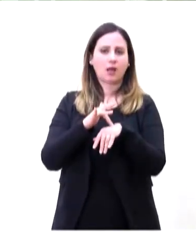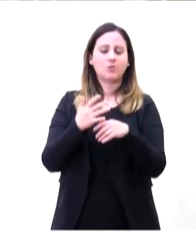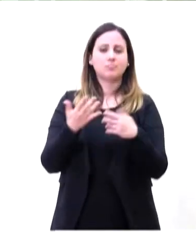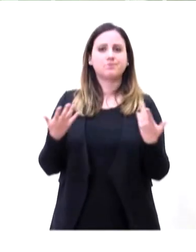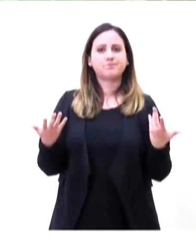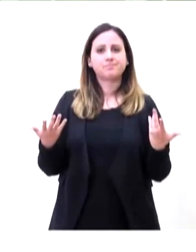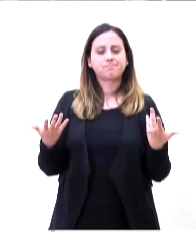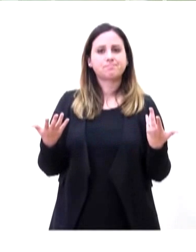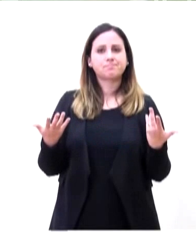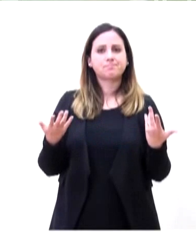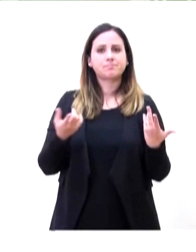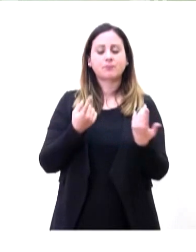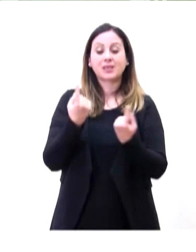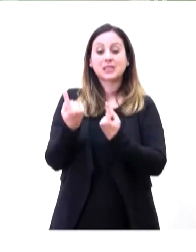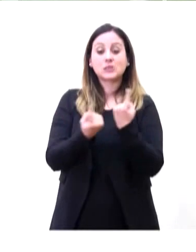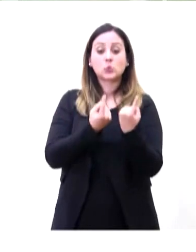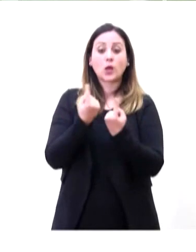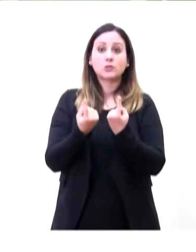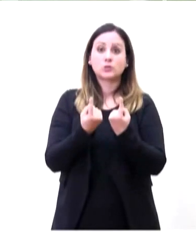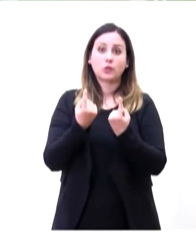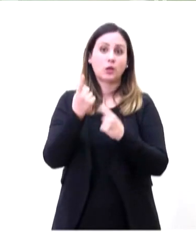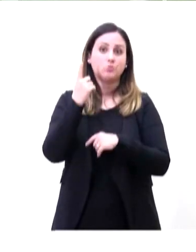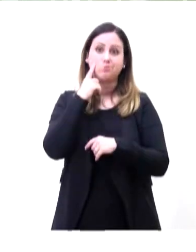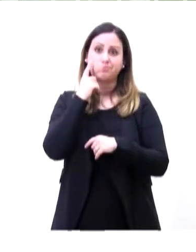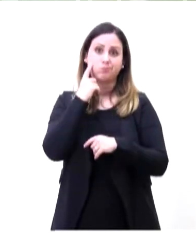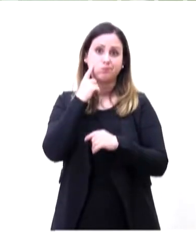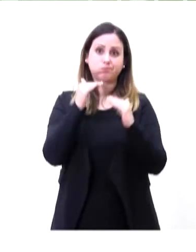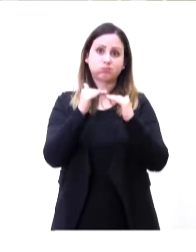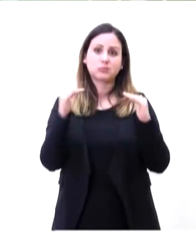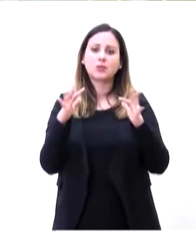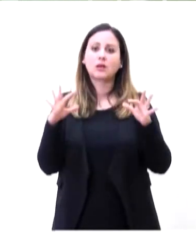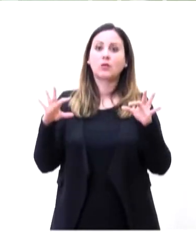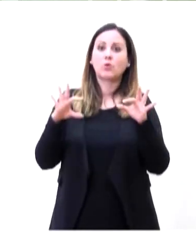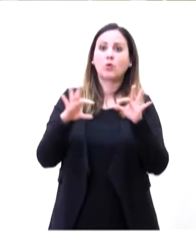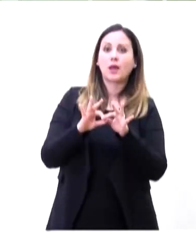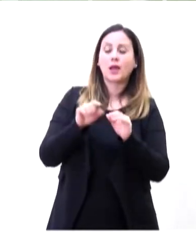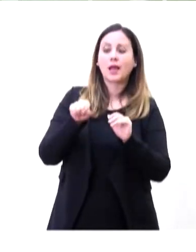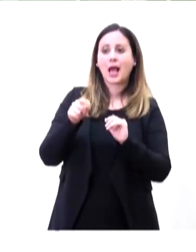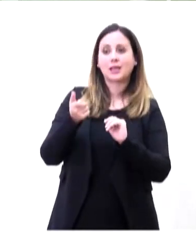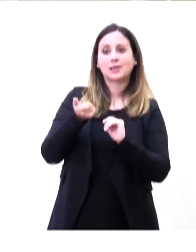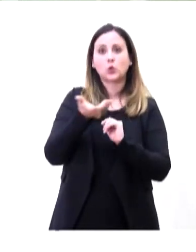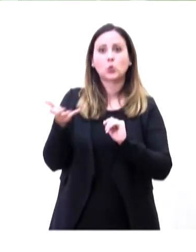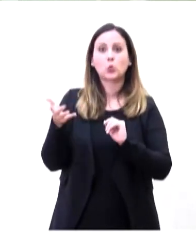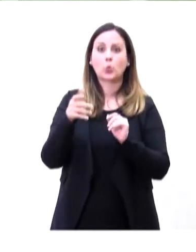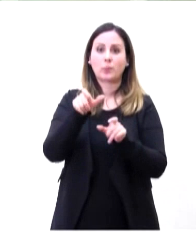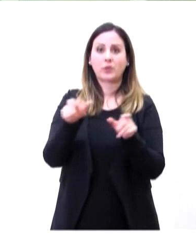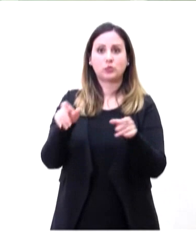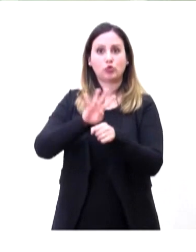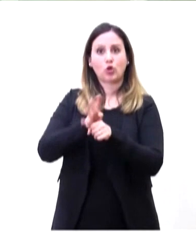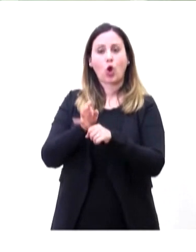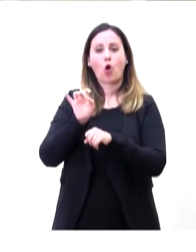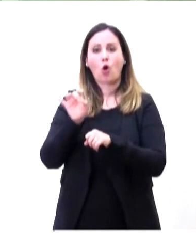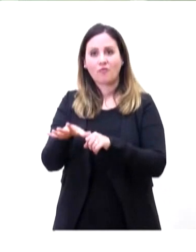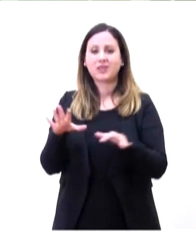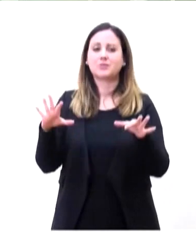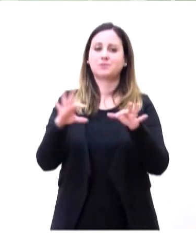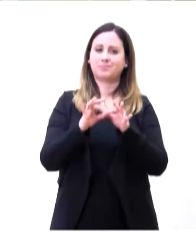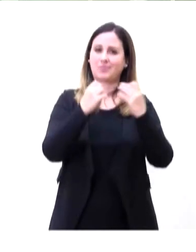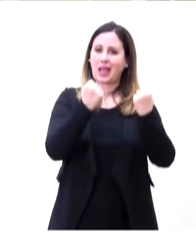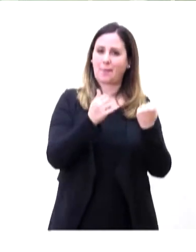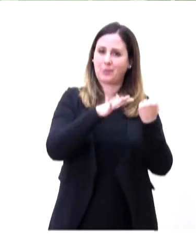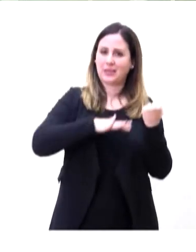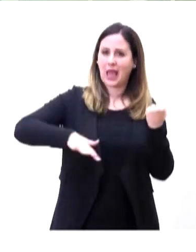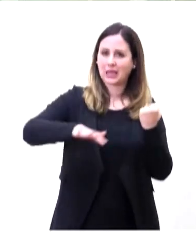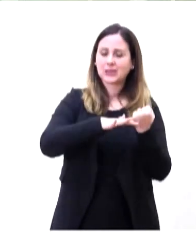una situazione stabile per quanto riguarda l'incidenza, però alcuni segnali di ripresa, sia nell'incidenza di alcune